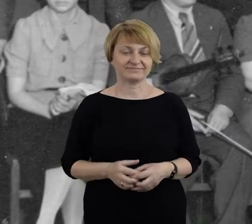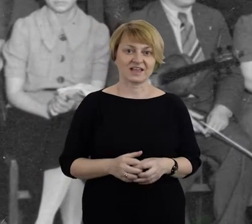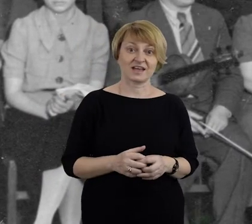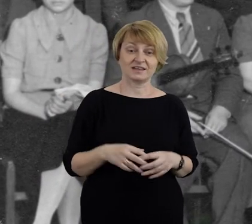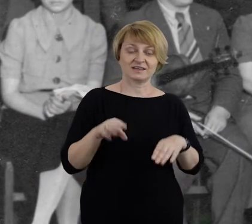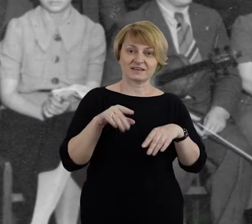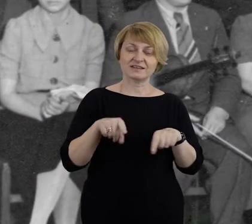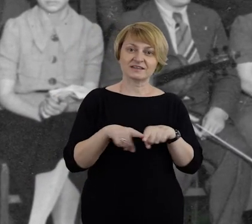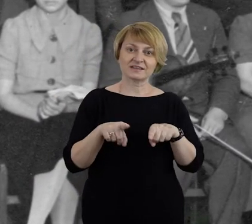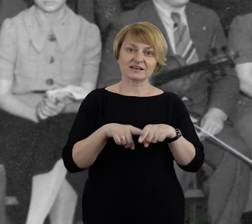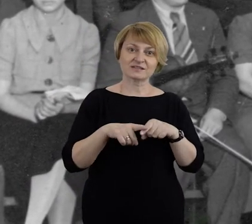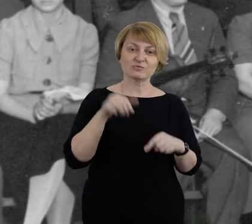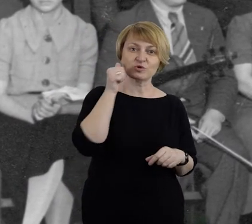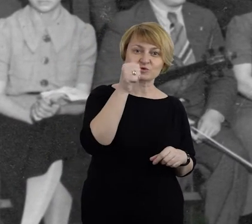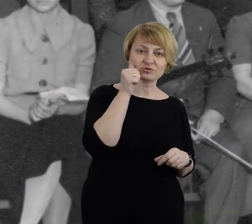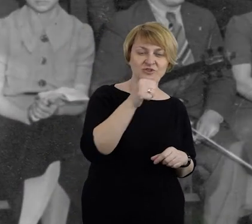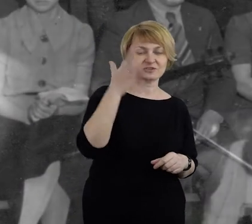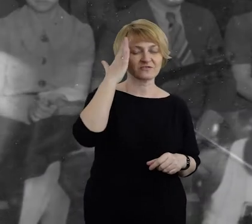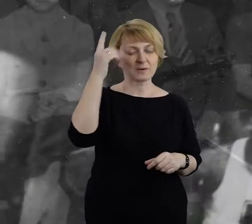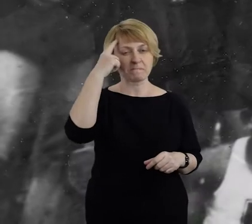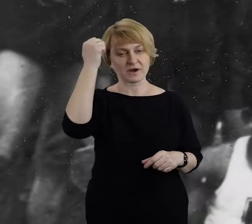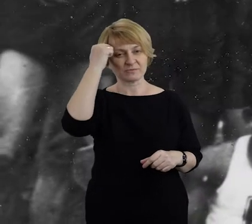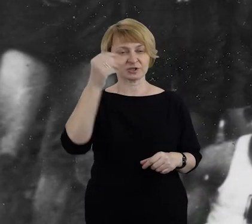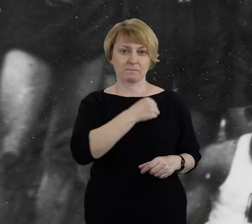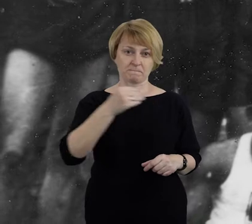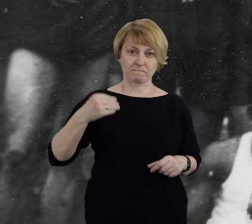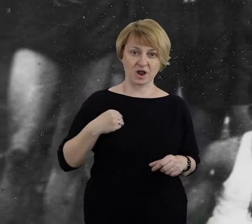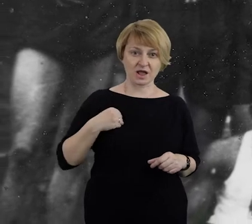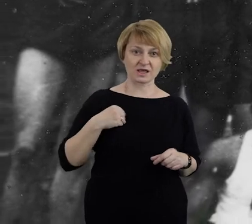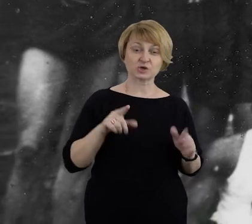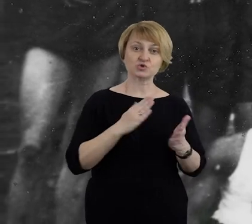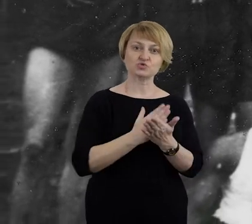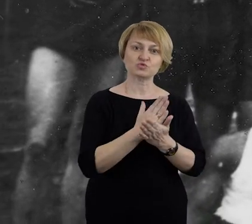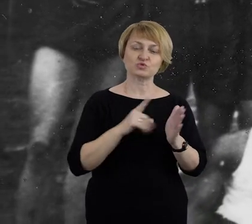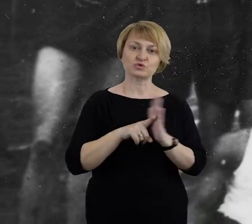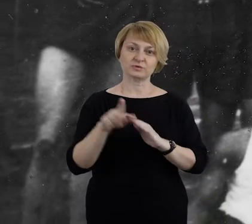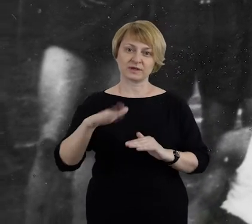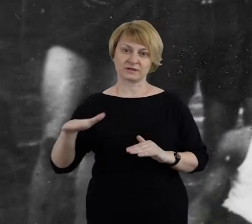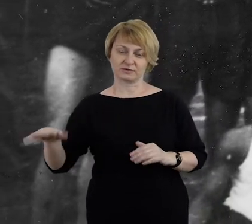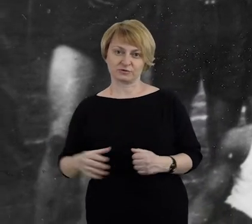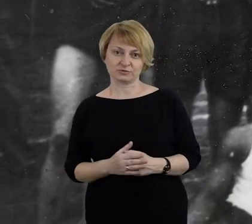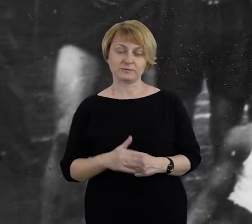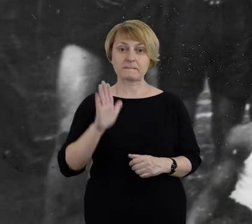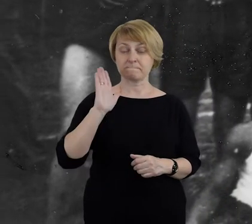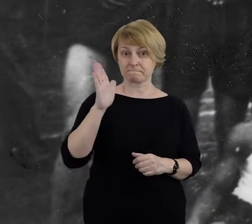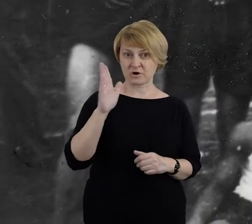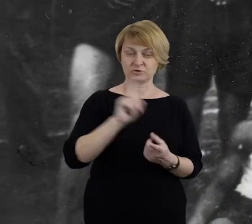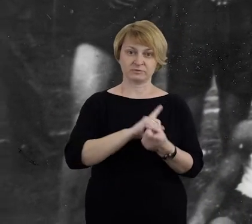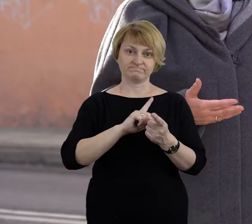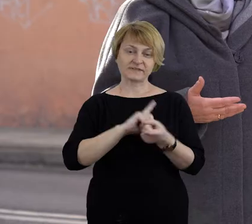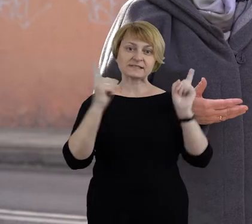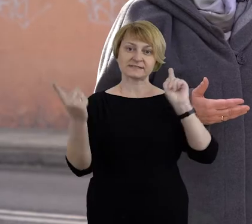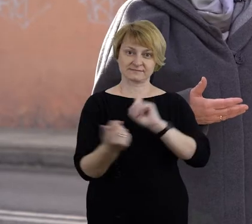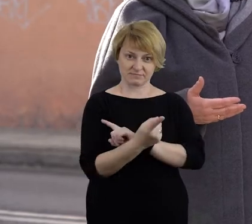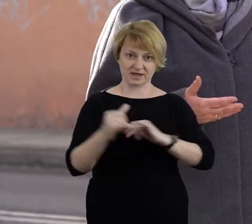obok tego, że codziennie są Polakami, codziennie narodowi służą. Kiedy nastąpiła zmiana